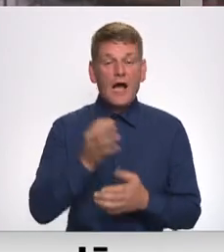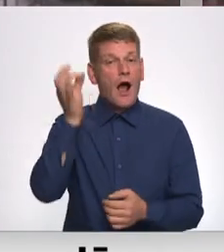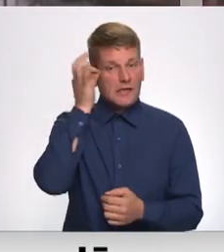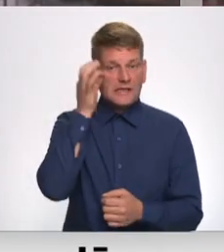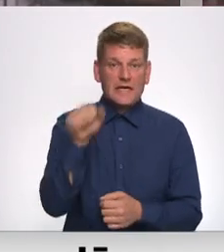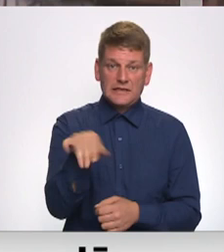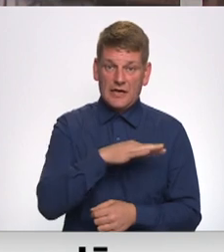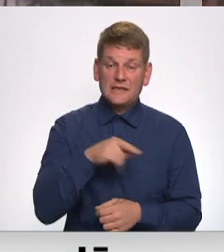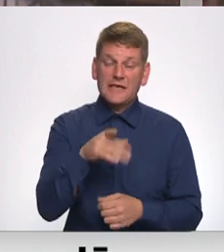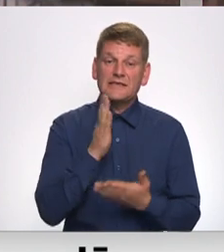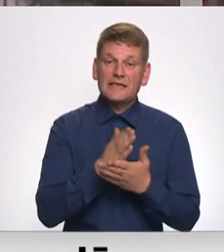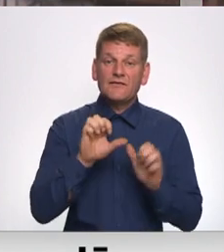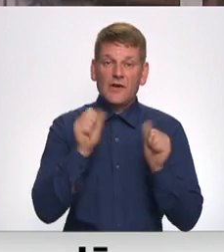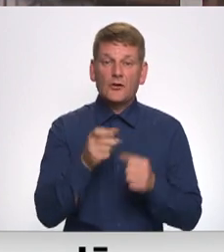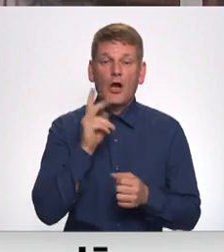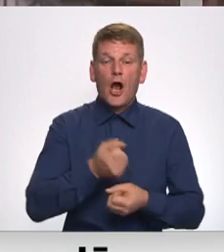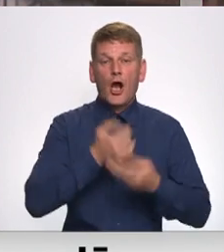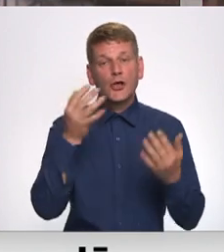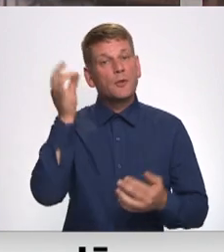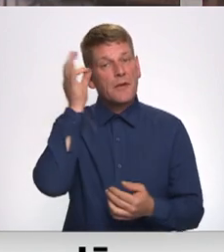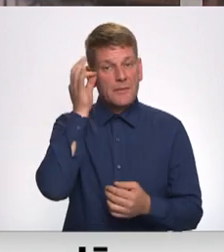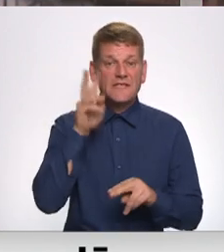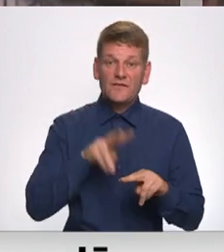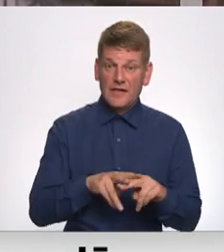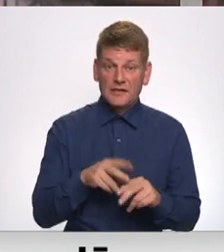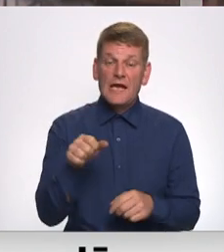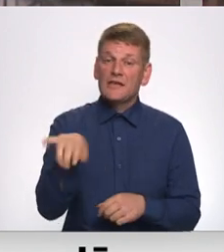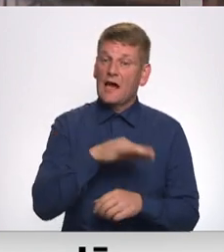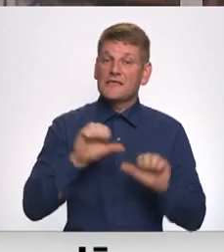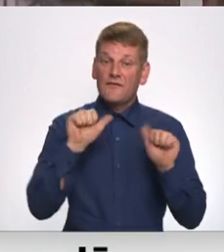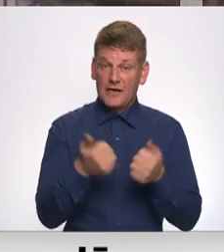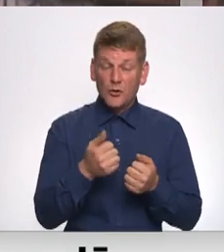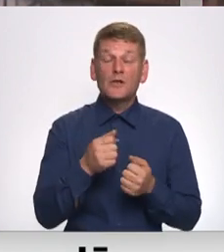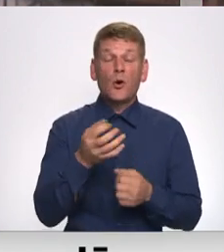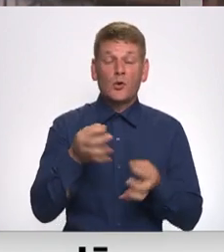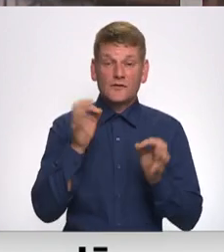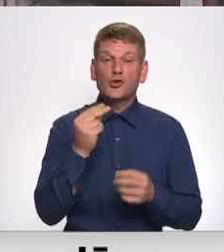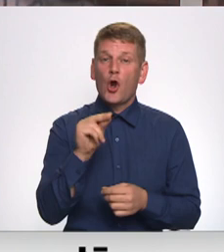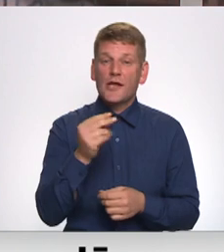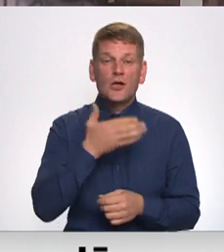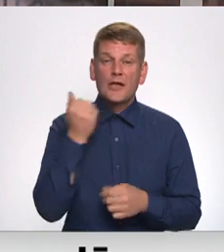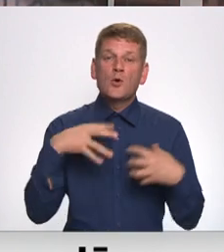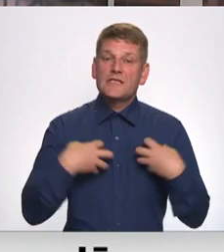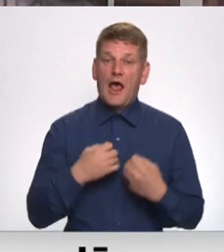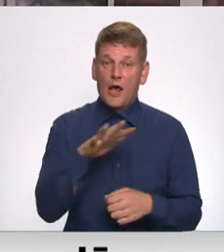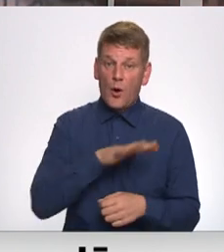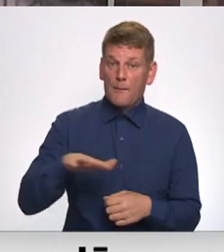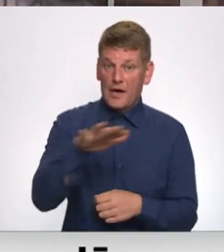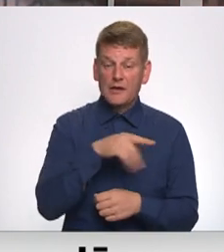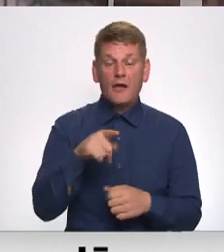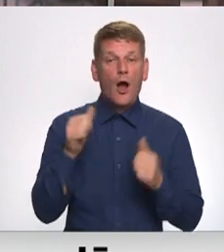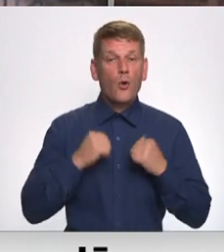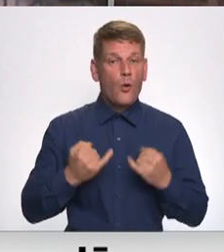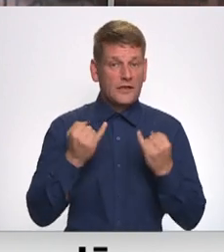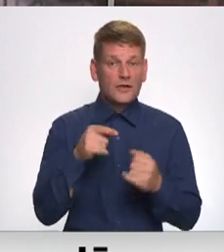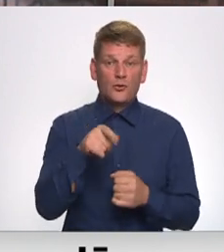dārs. Tas tiks veidots kā gaišas piemījas vieta. Dārza veidotāju sver, Zolitūde nav sēru apkājame, bet tā godina